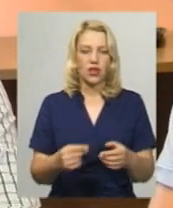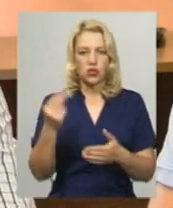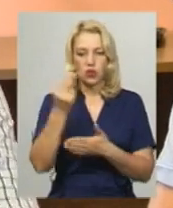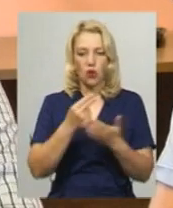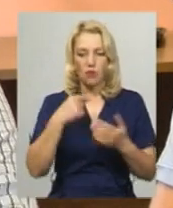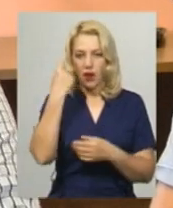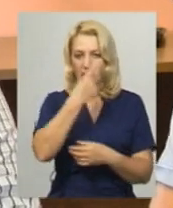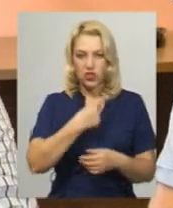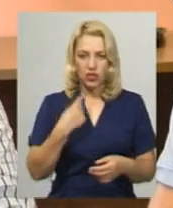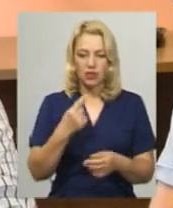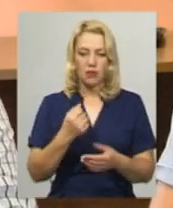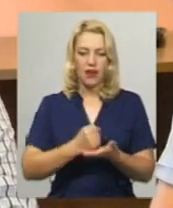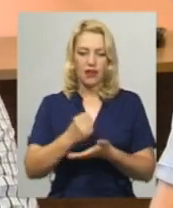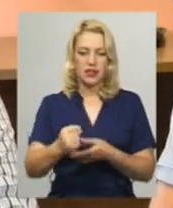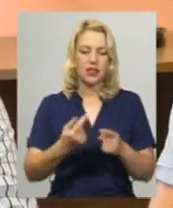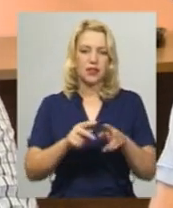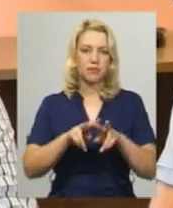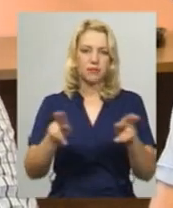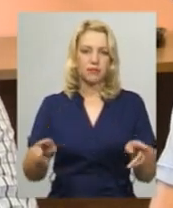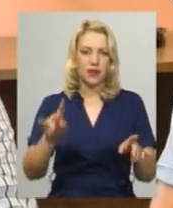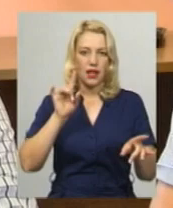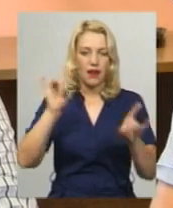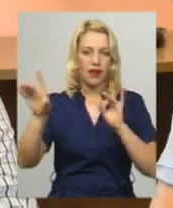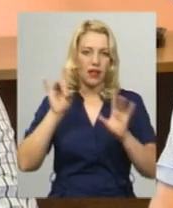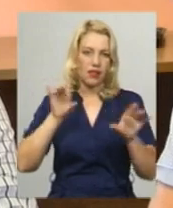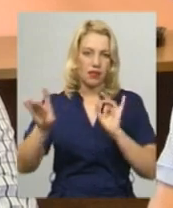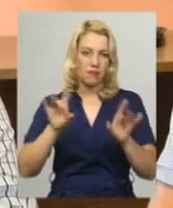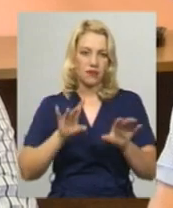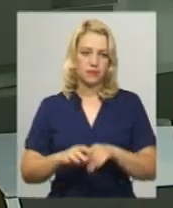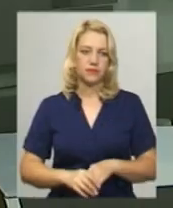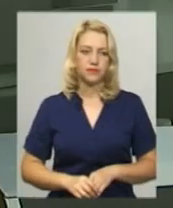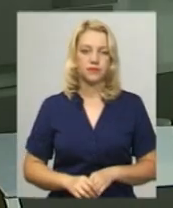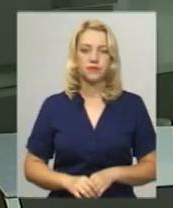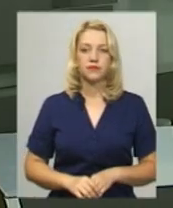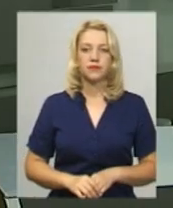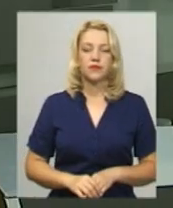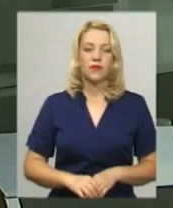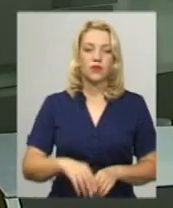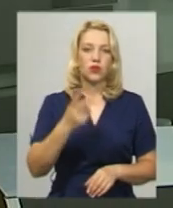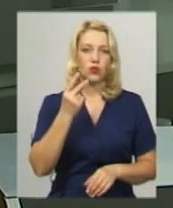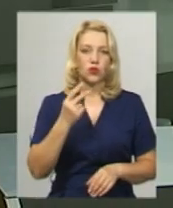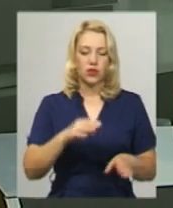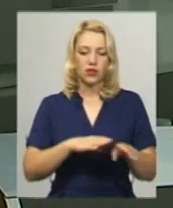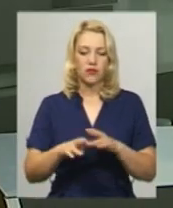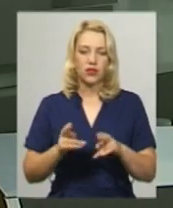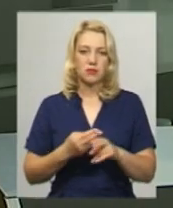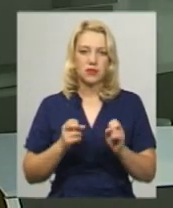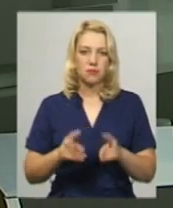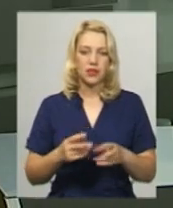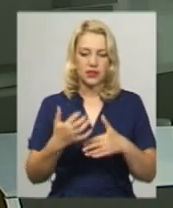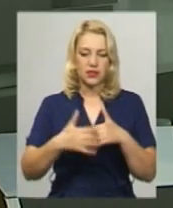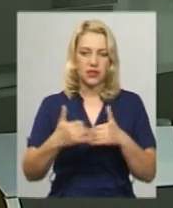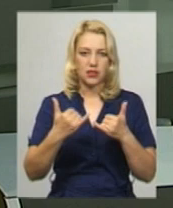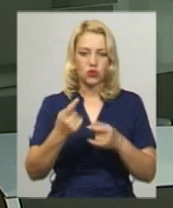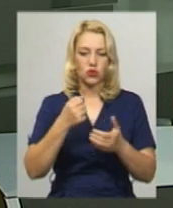прирівнюються до політичної реклами, має відповідно маркуватися. Другий рівень небезпеки – середній.